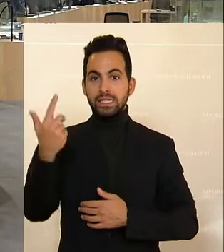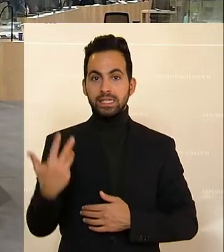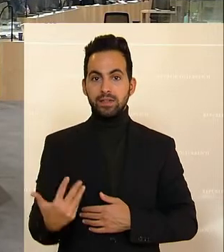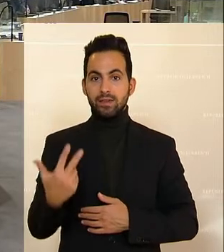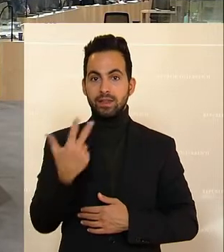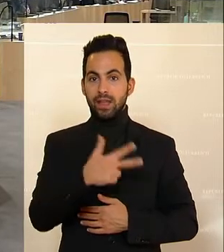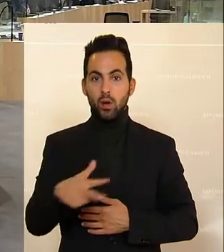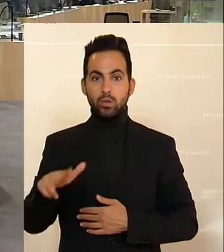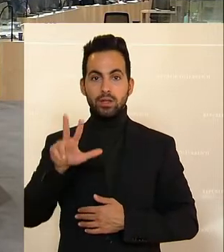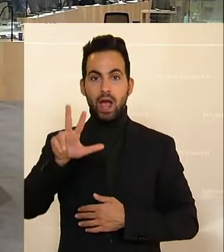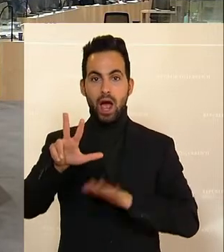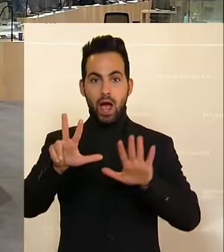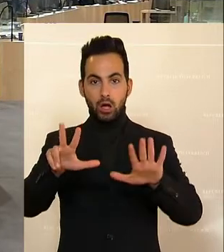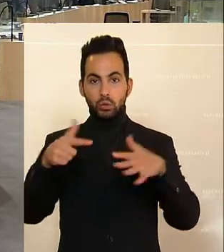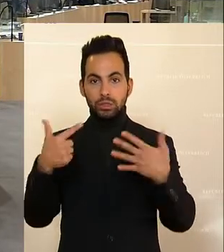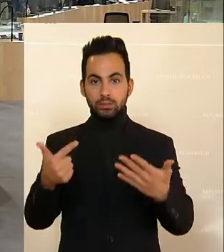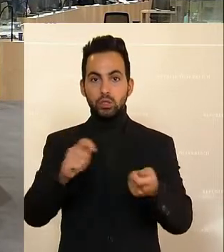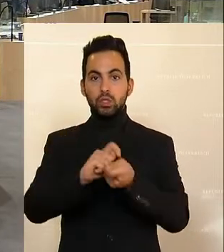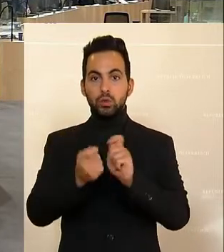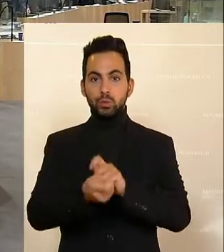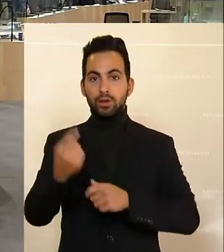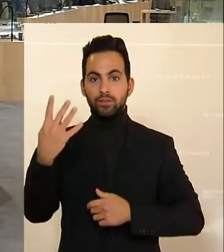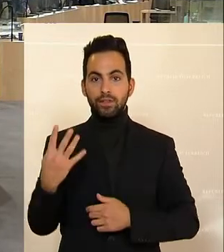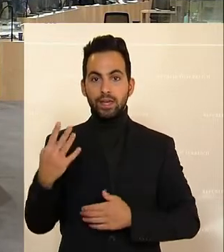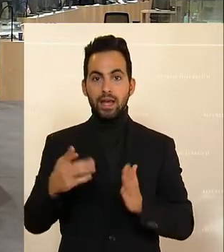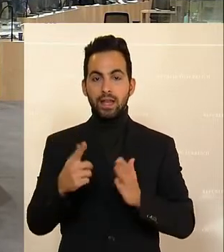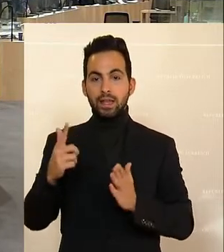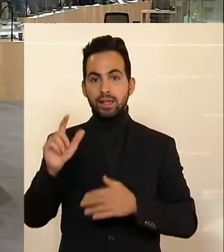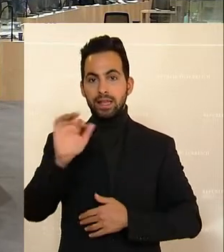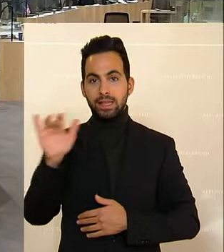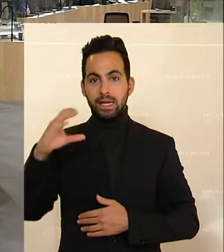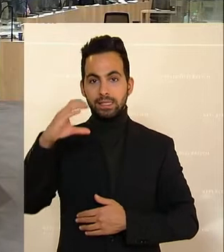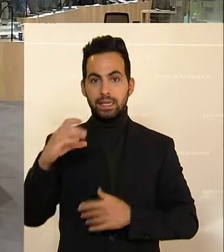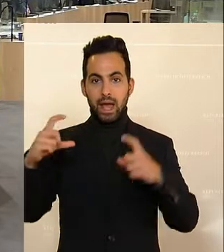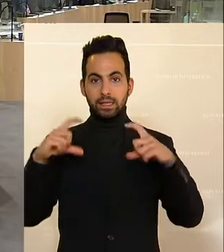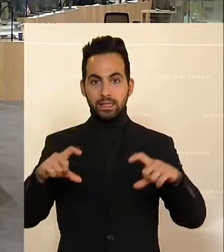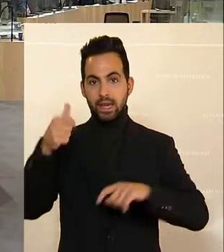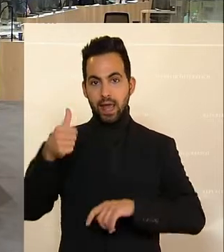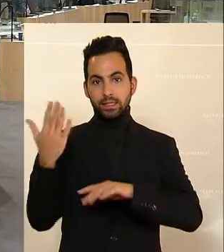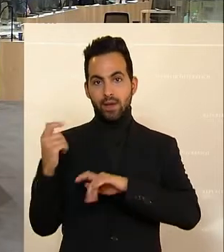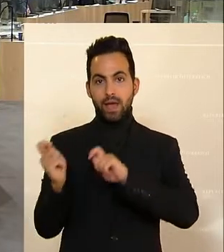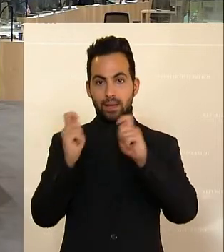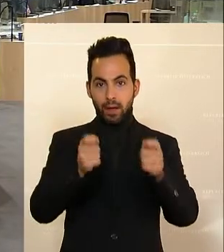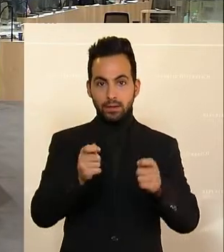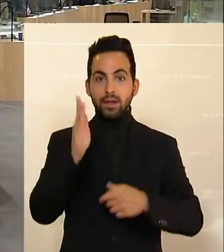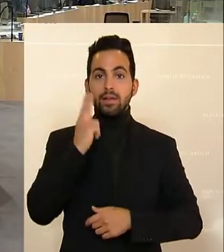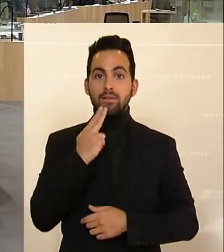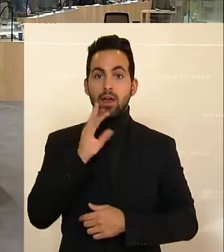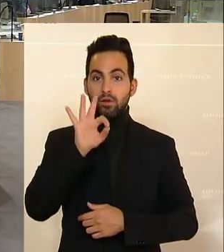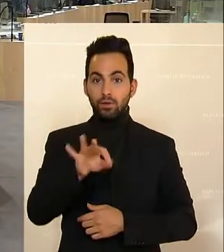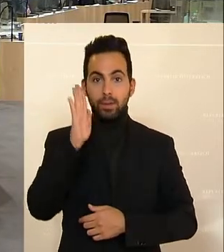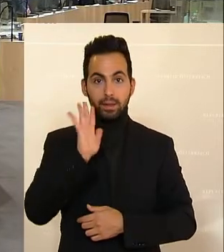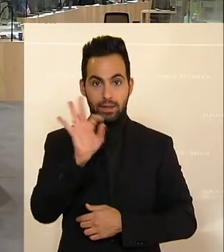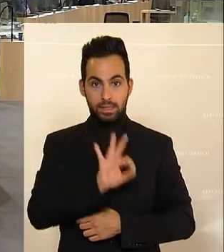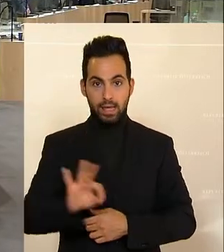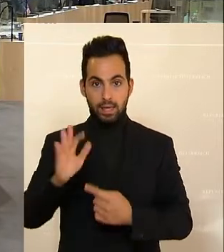378 in Ziffer 4, Litera C, Artikel 1 eingebracht. Wer dem die Zustimmung gibt, den bitte